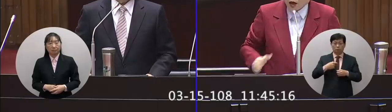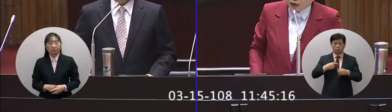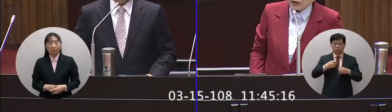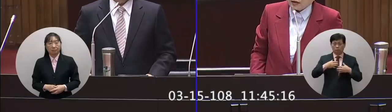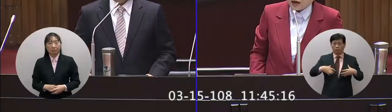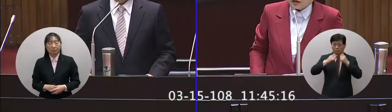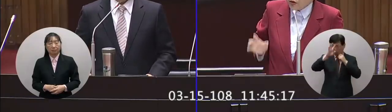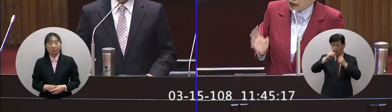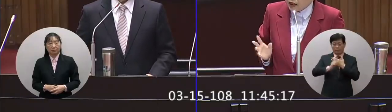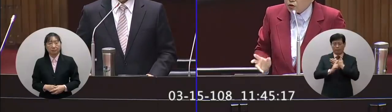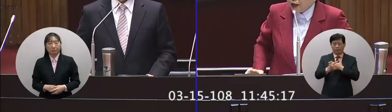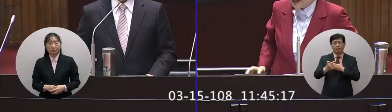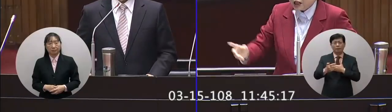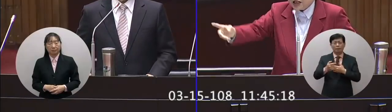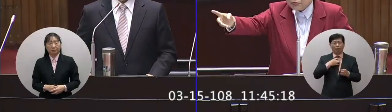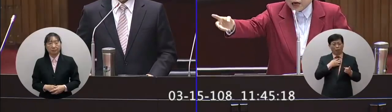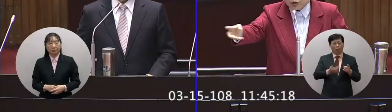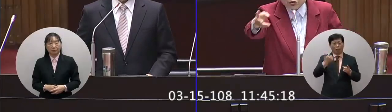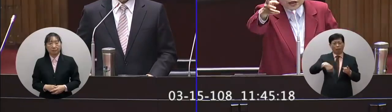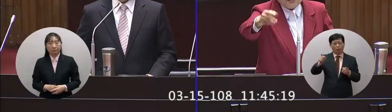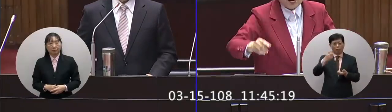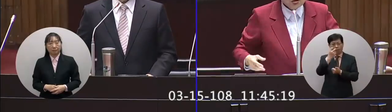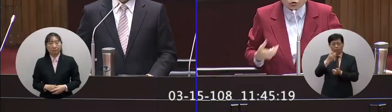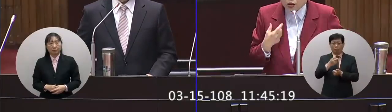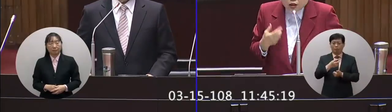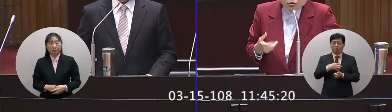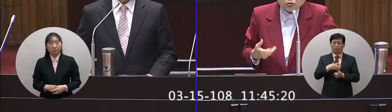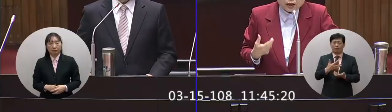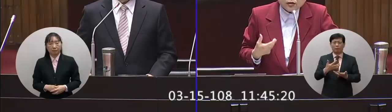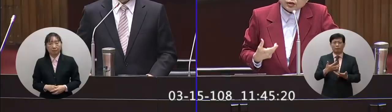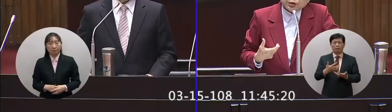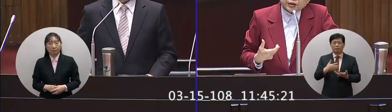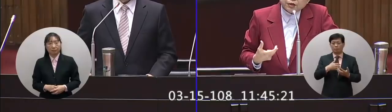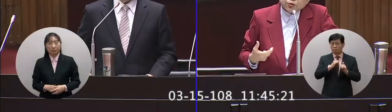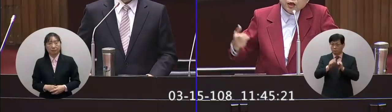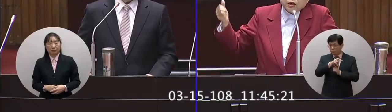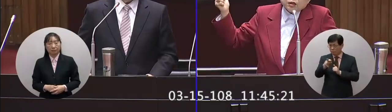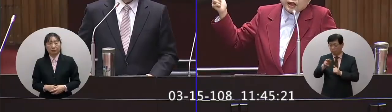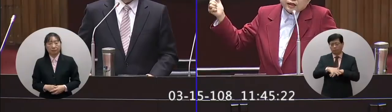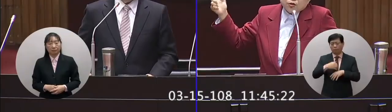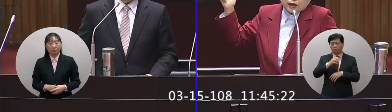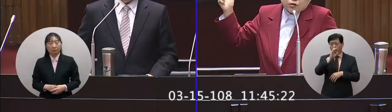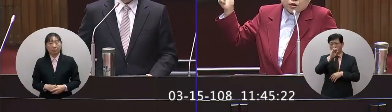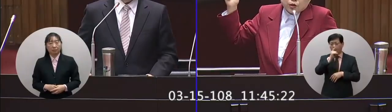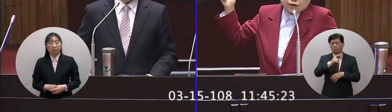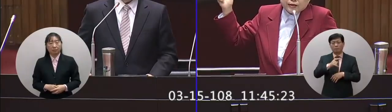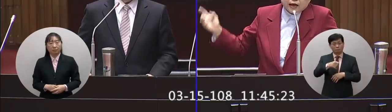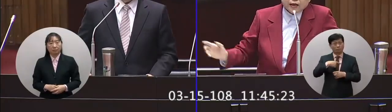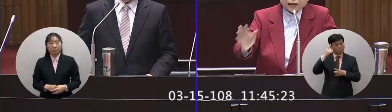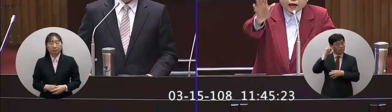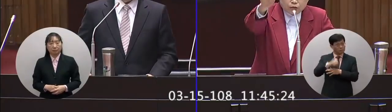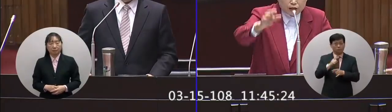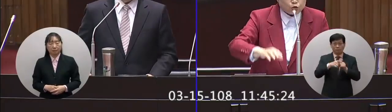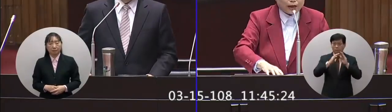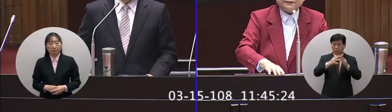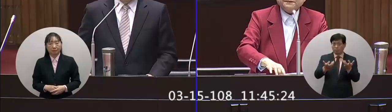癌上升了很緊張只要有人在咳嗽你快去檢查沒理會險喔就是已經到這種人人自為的地步你贊成我們台中市火力發